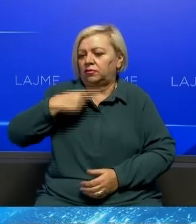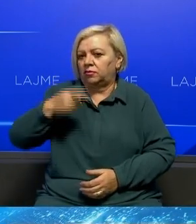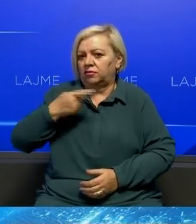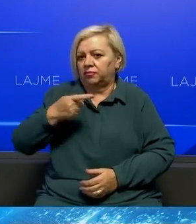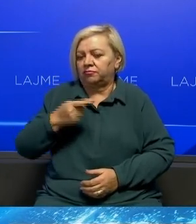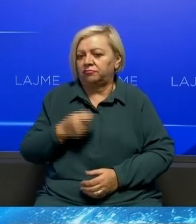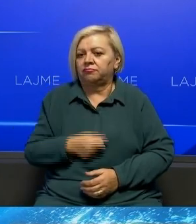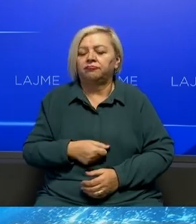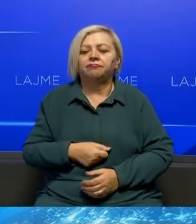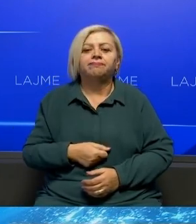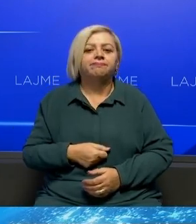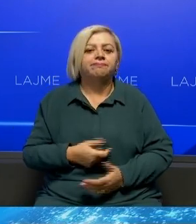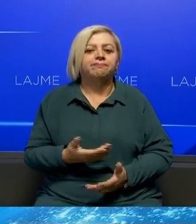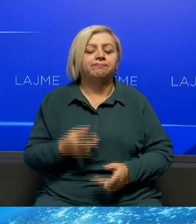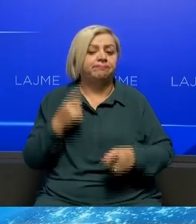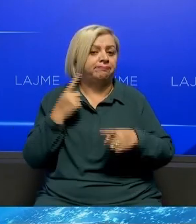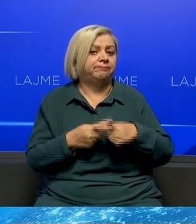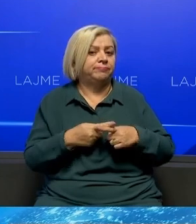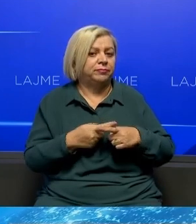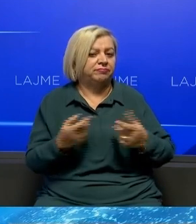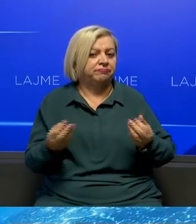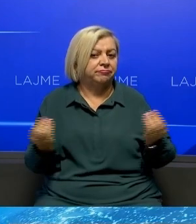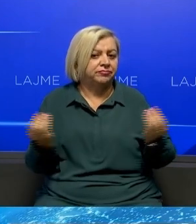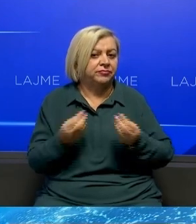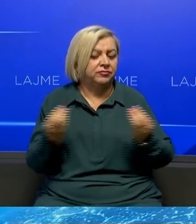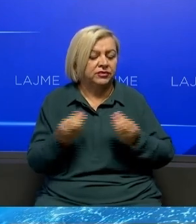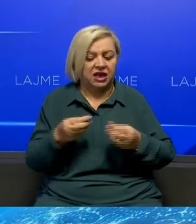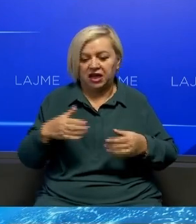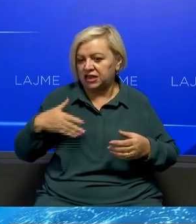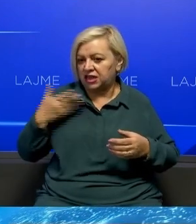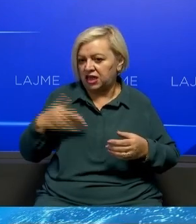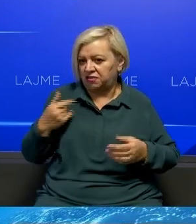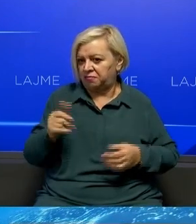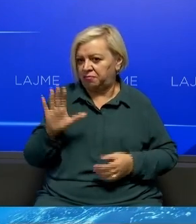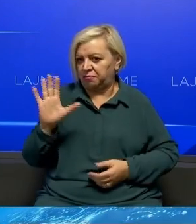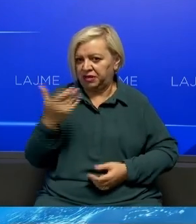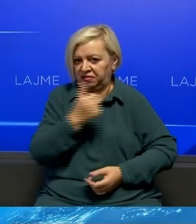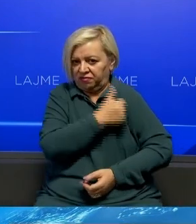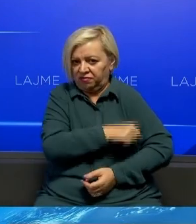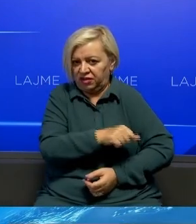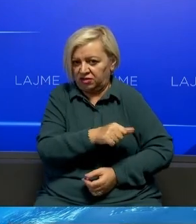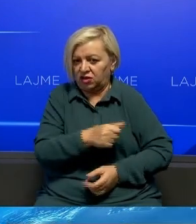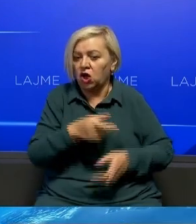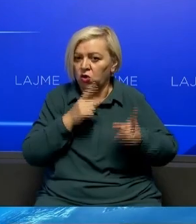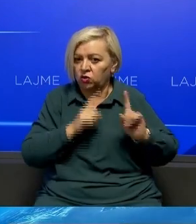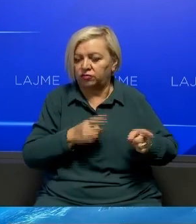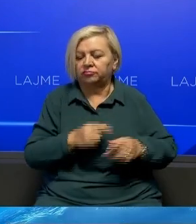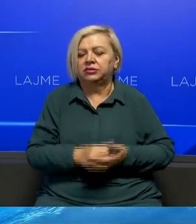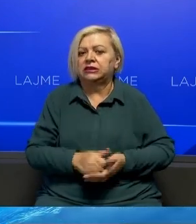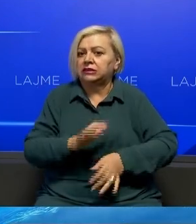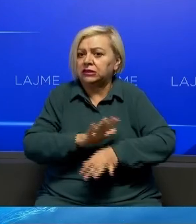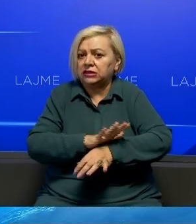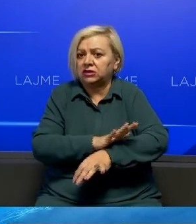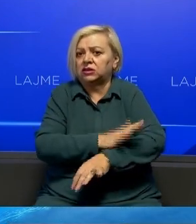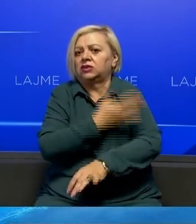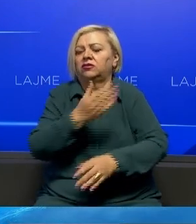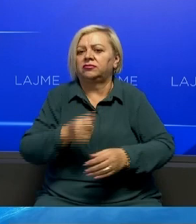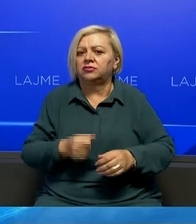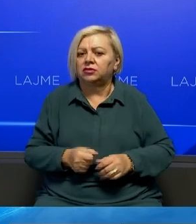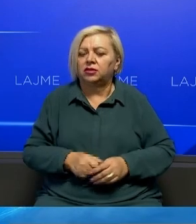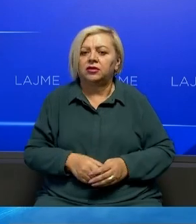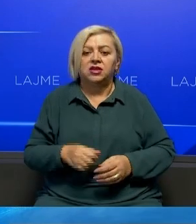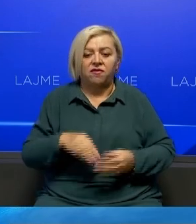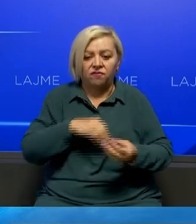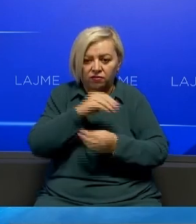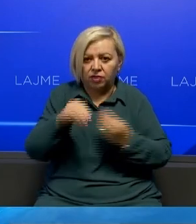Pekërështë Sepse Sepse Sini djali rrisi Një 15 vjeqan luft Që kemë përjetu qatë terror Qatë merë Sikur